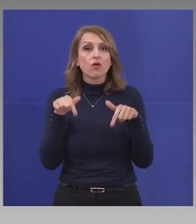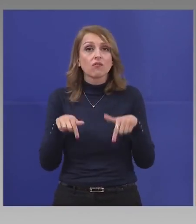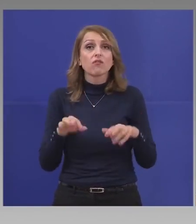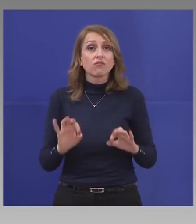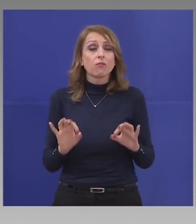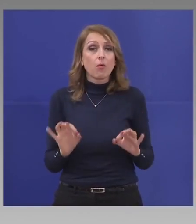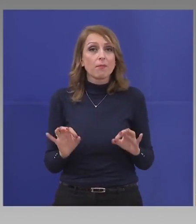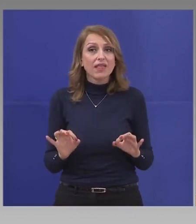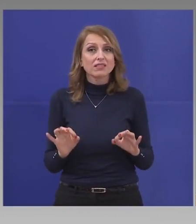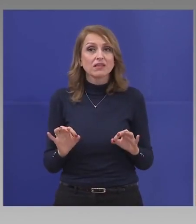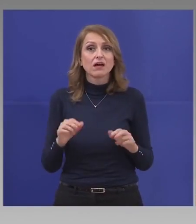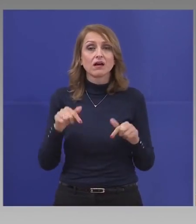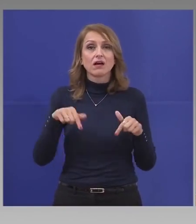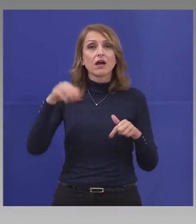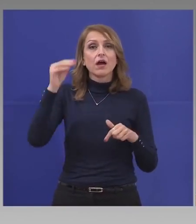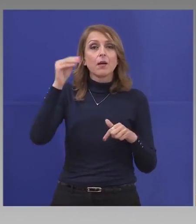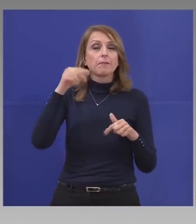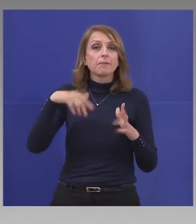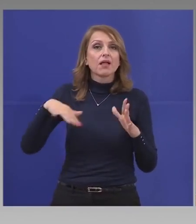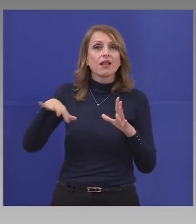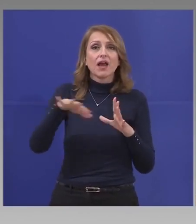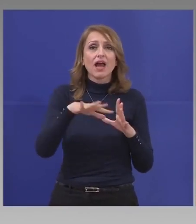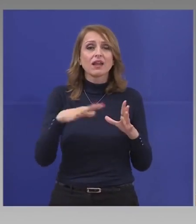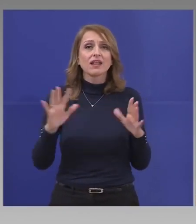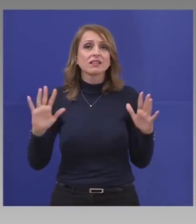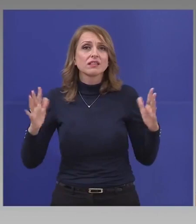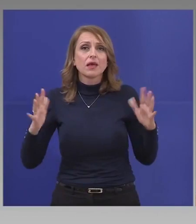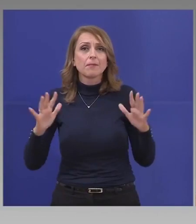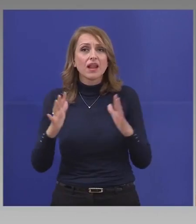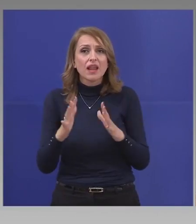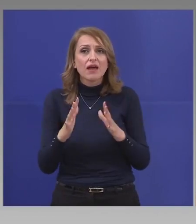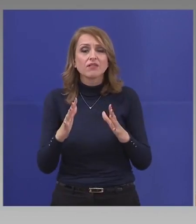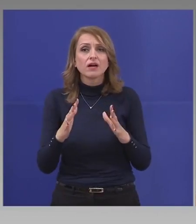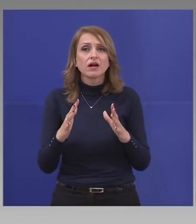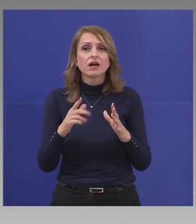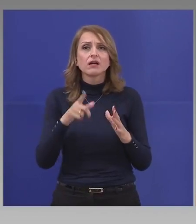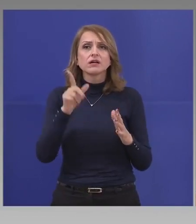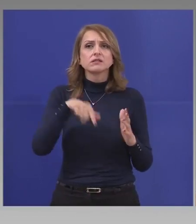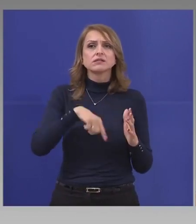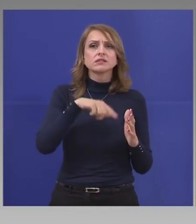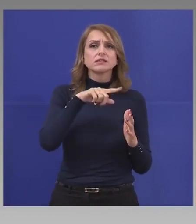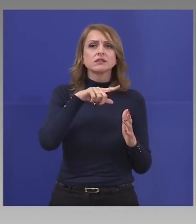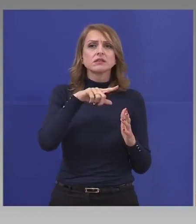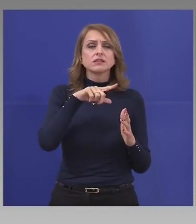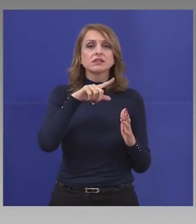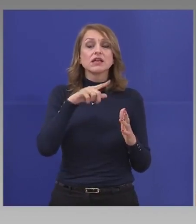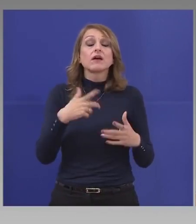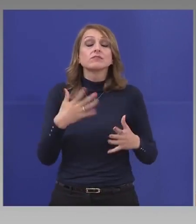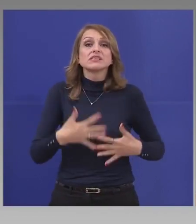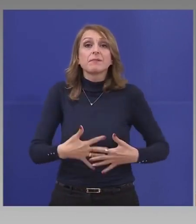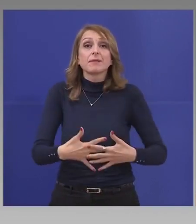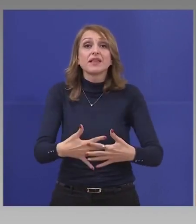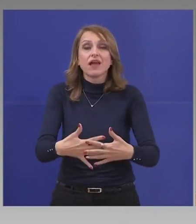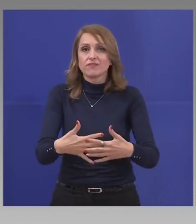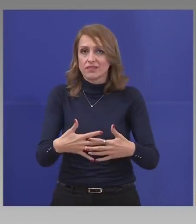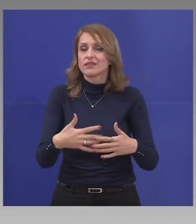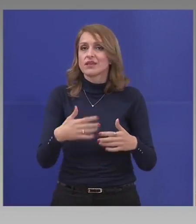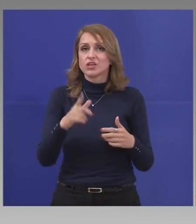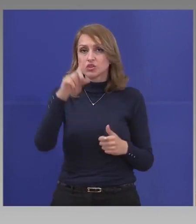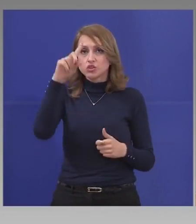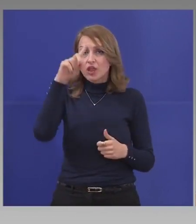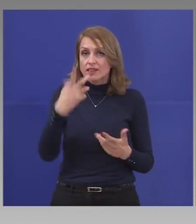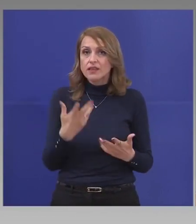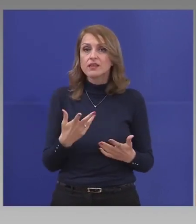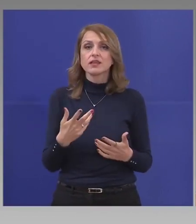намаляваща нация, застрашена нация, забременяват жени, чакат деца. Никой не може да каже